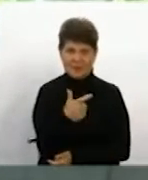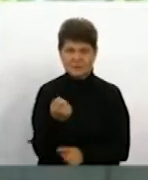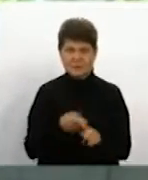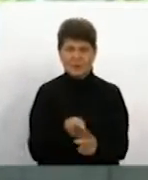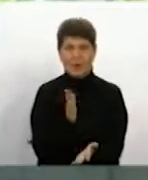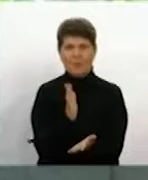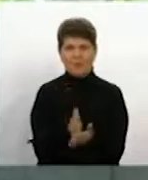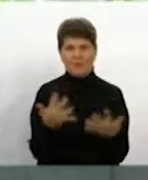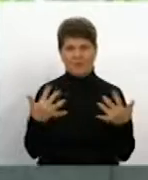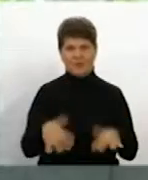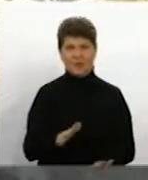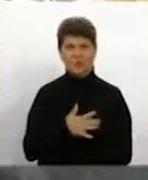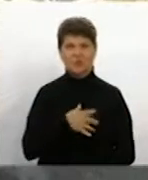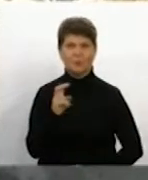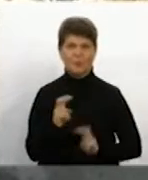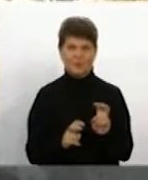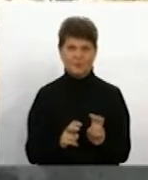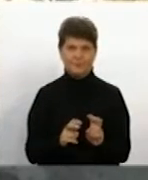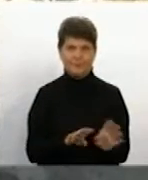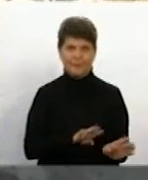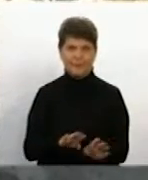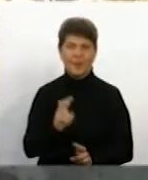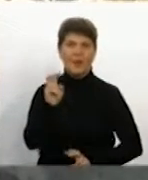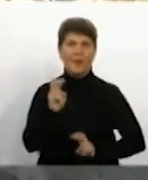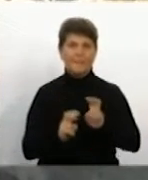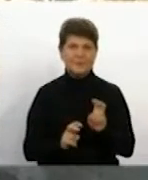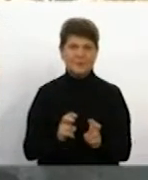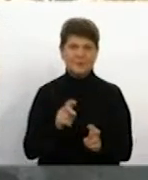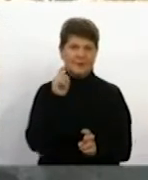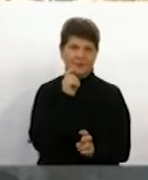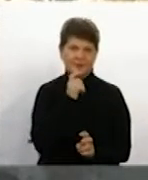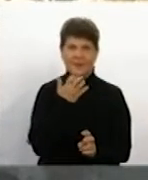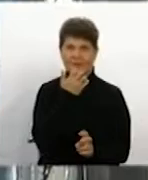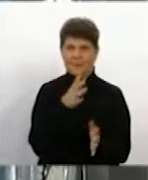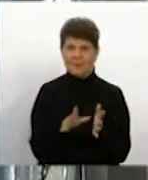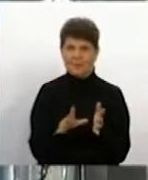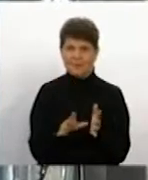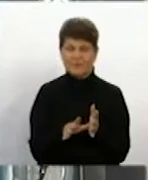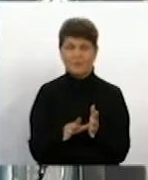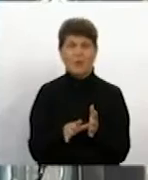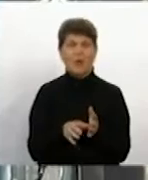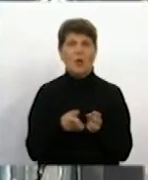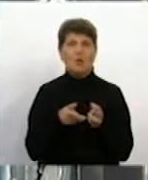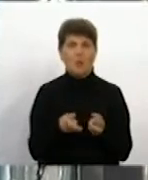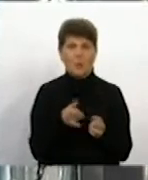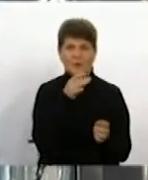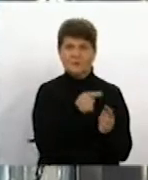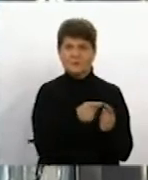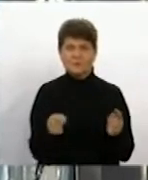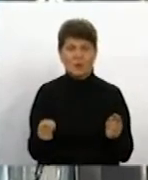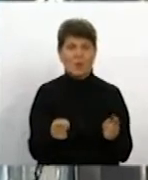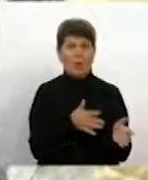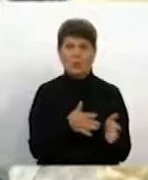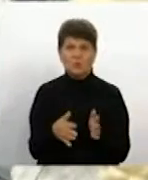втрати нашого підприємства. Підприємство «Вінниця-Міськтеплоенерго» до опалювального сезону готове на 98%, каже